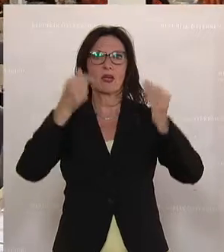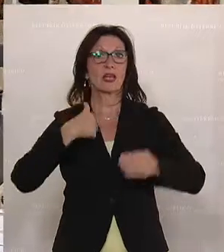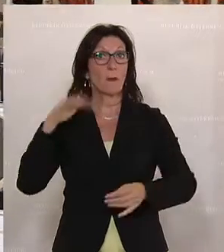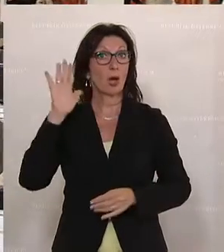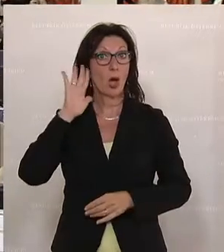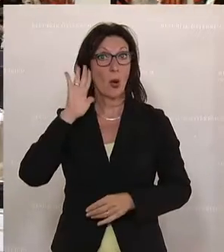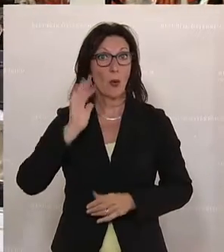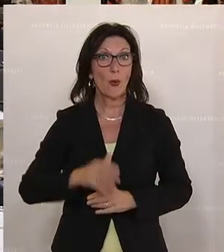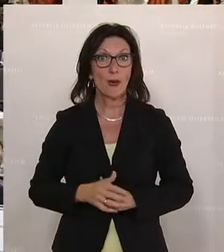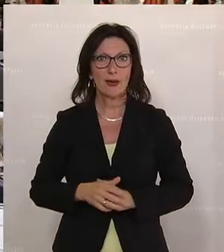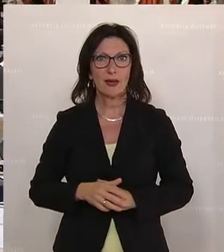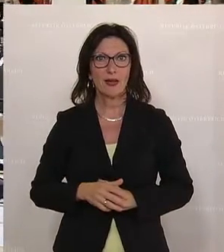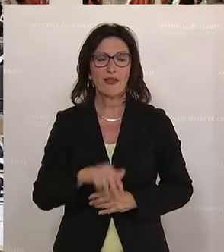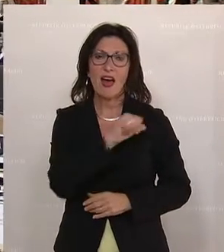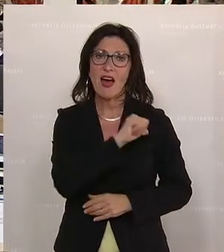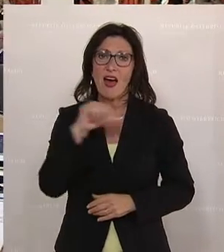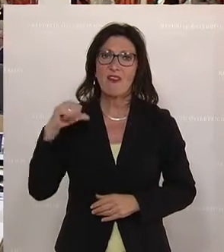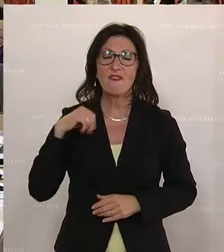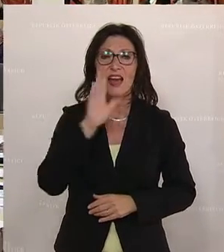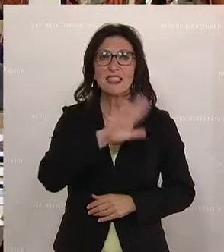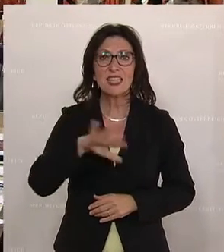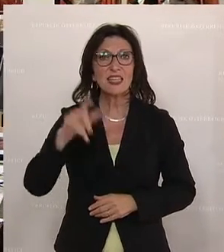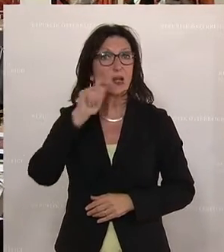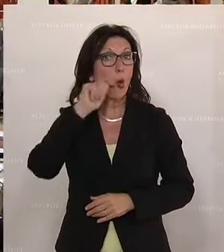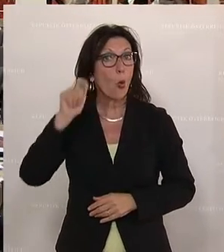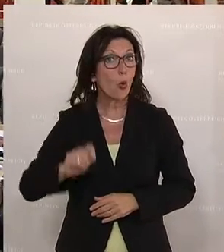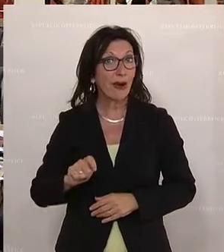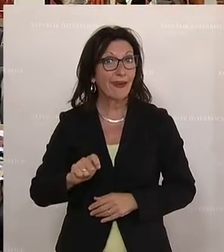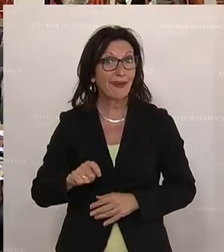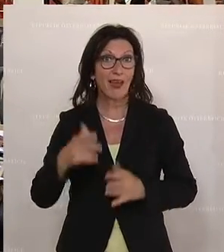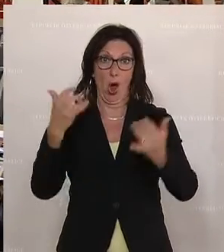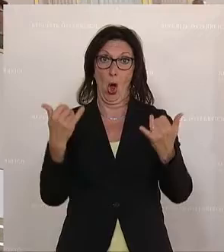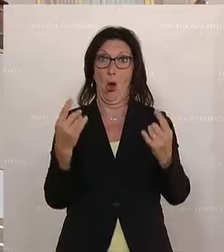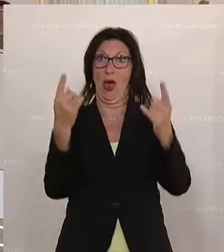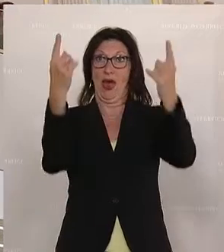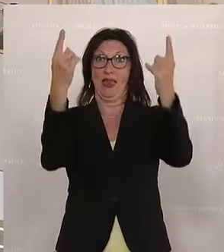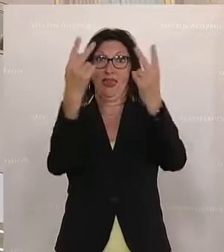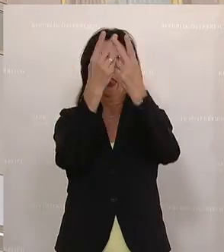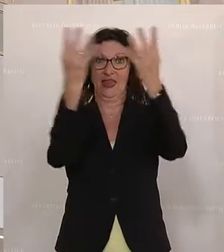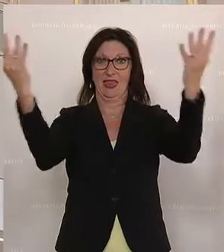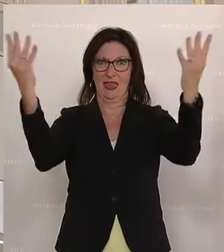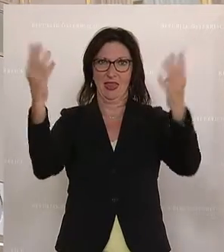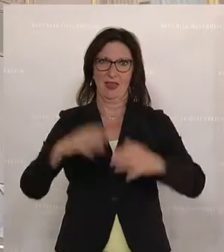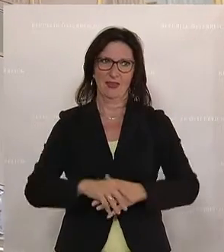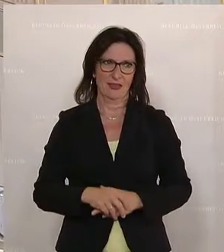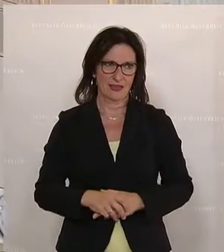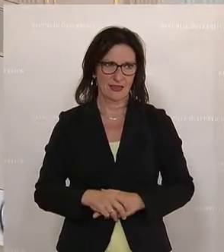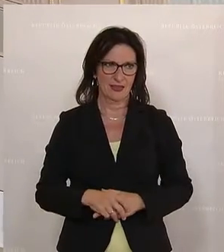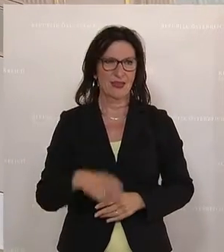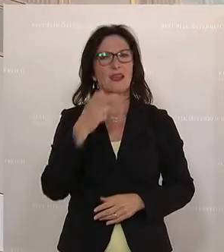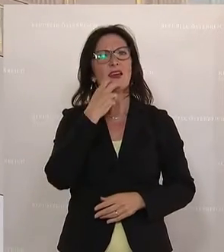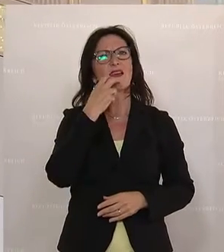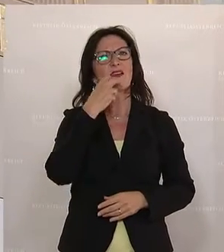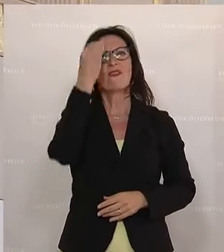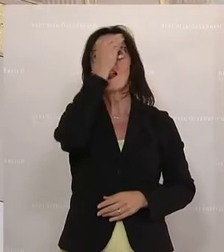Wir sind Waisenkinder aus der Ukraine, die heute auf der Galerie sind. Wir wollen Ihnen und Euch sagen,